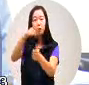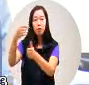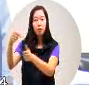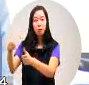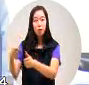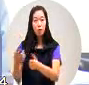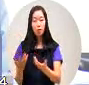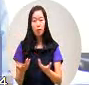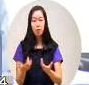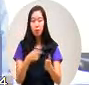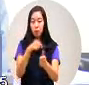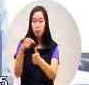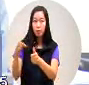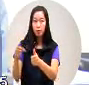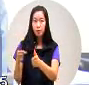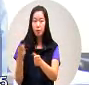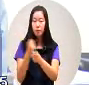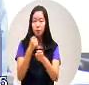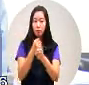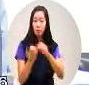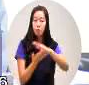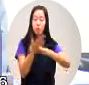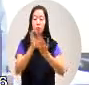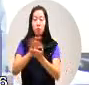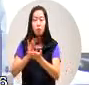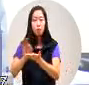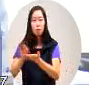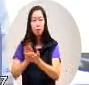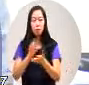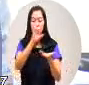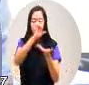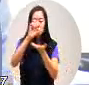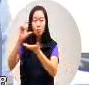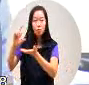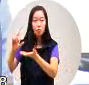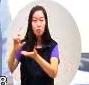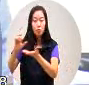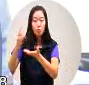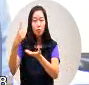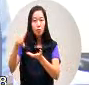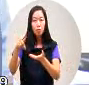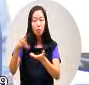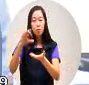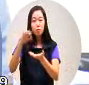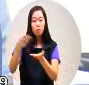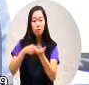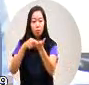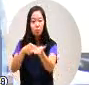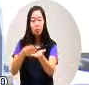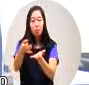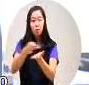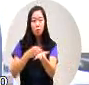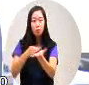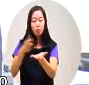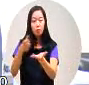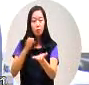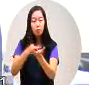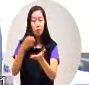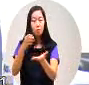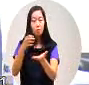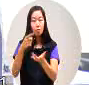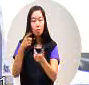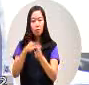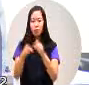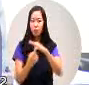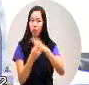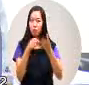来做这个产销拍照合销走了以后呢这个产业计划是